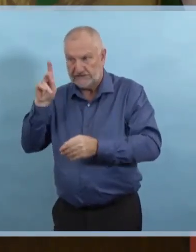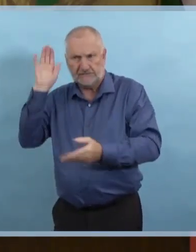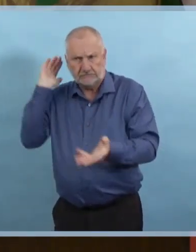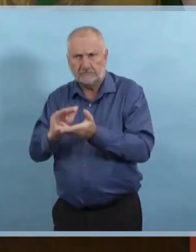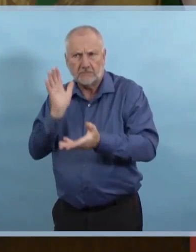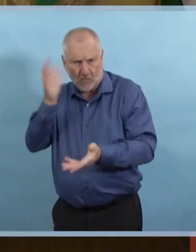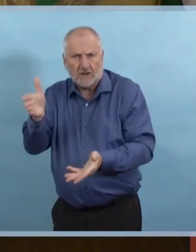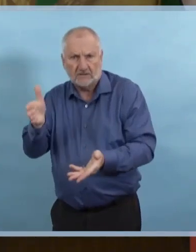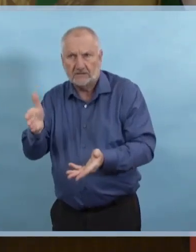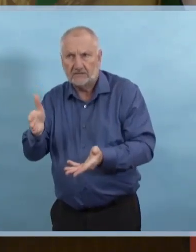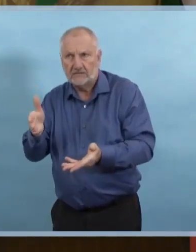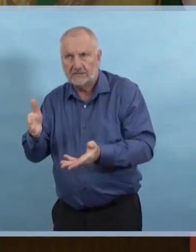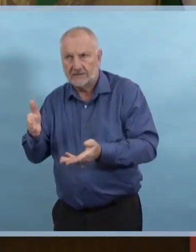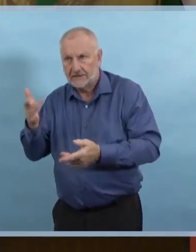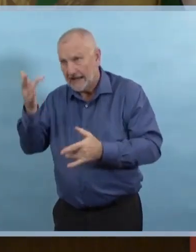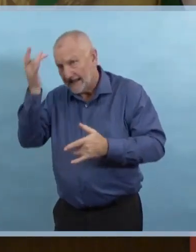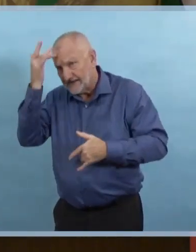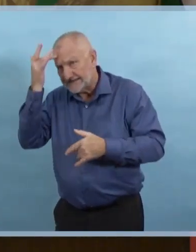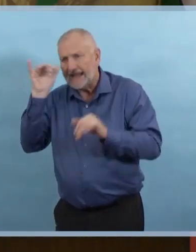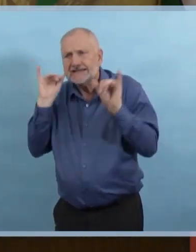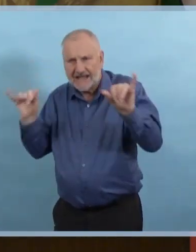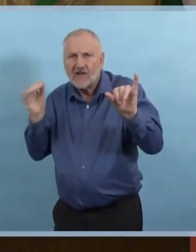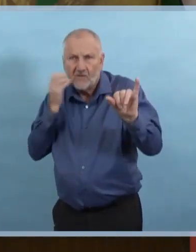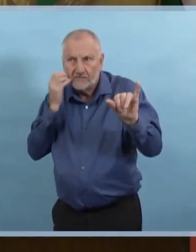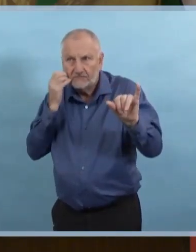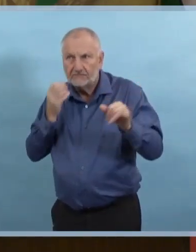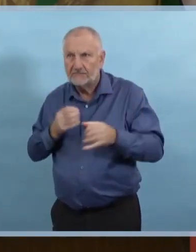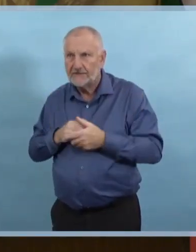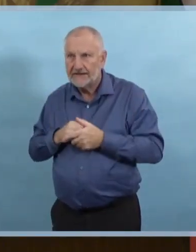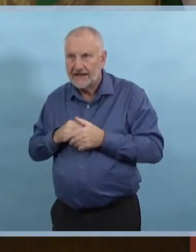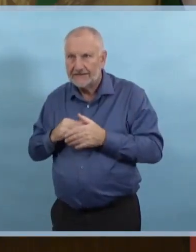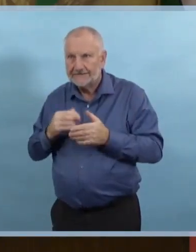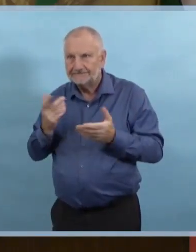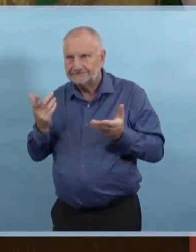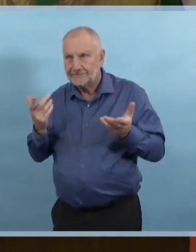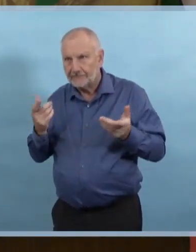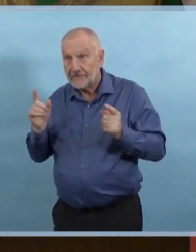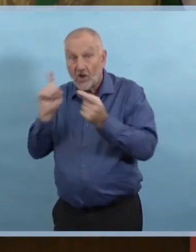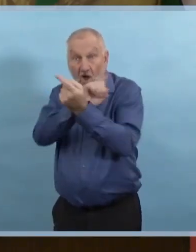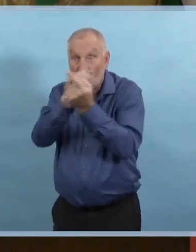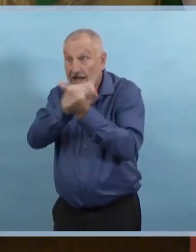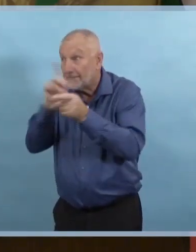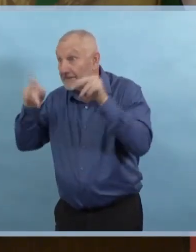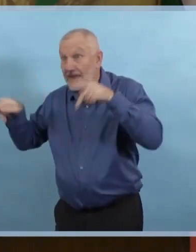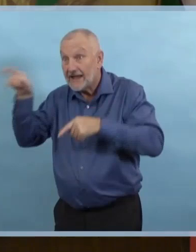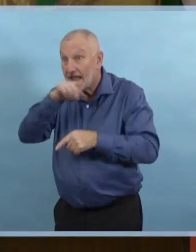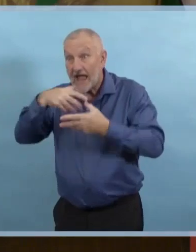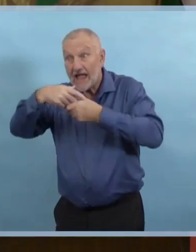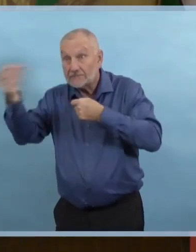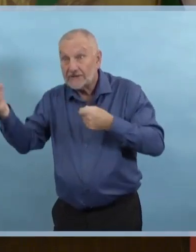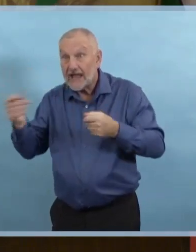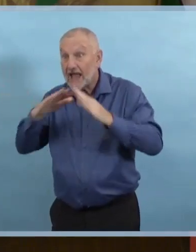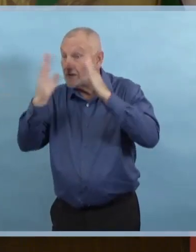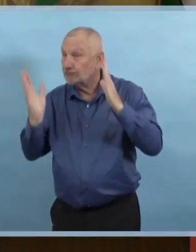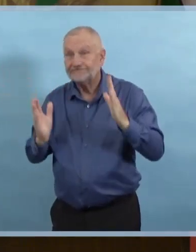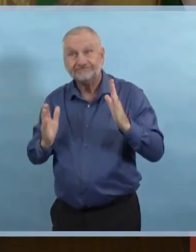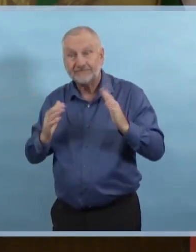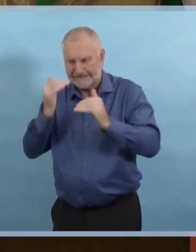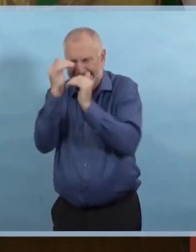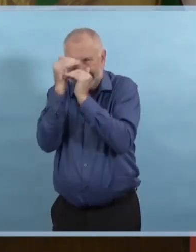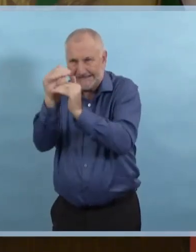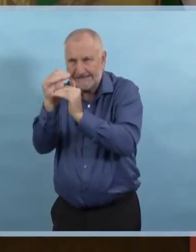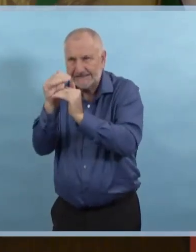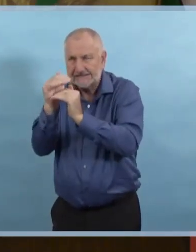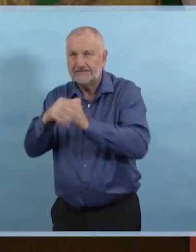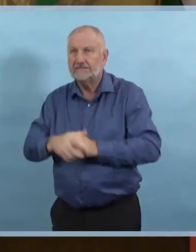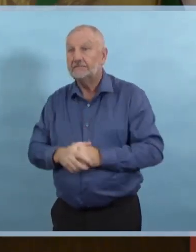ménage, nous laver les mains, porter un masque quand on est à l'extérieur. Donc, il y a des mesures que nous pouvons prendre dès